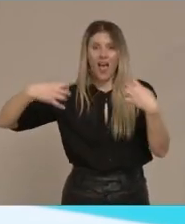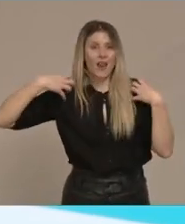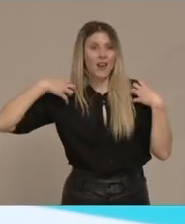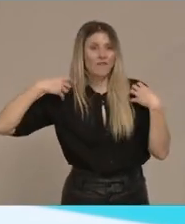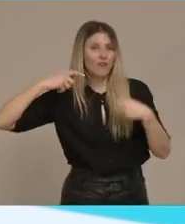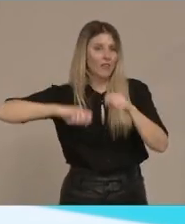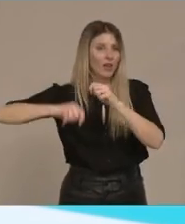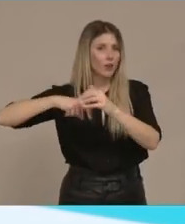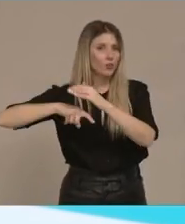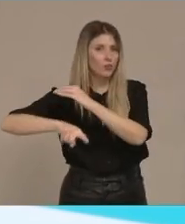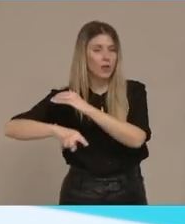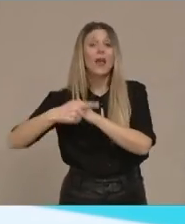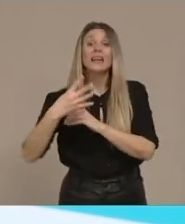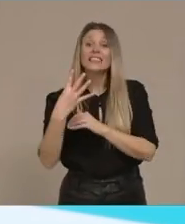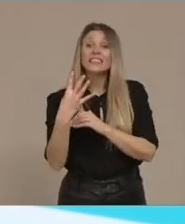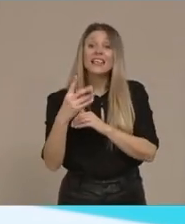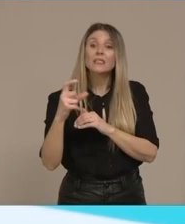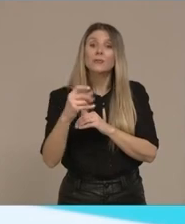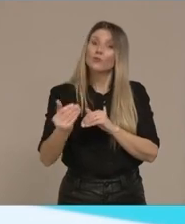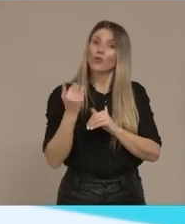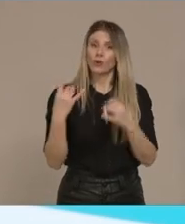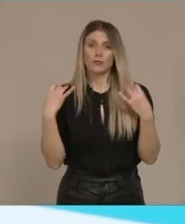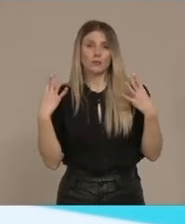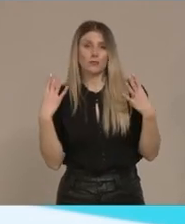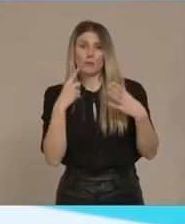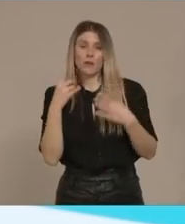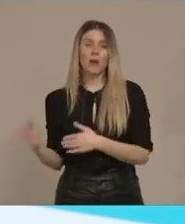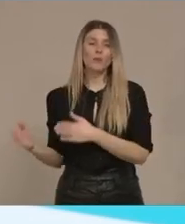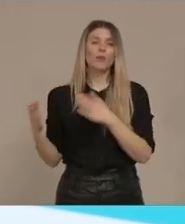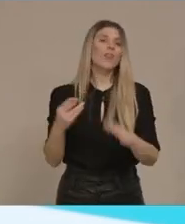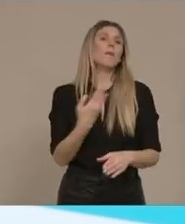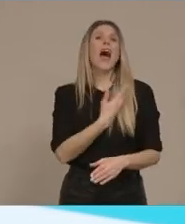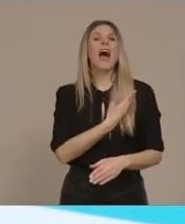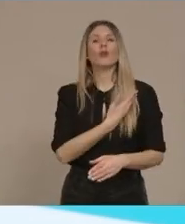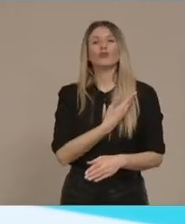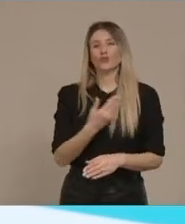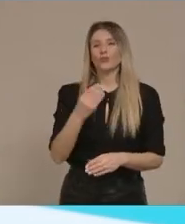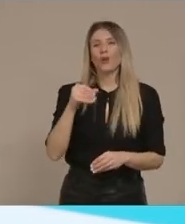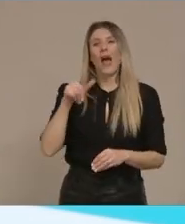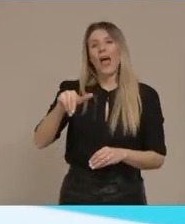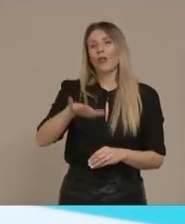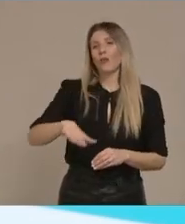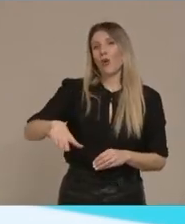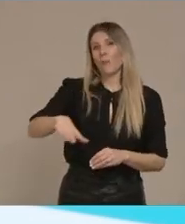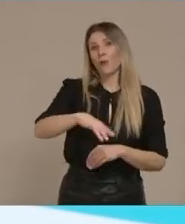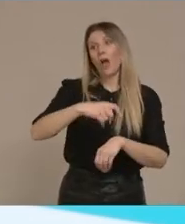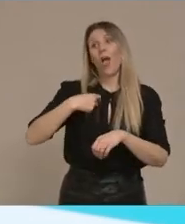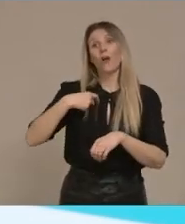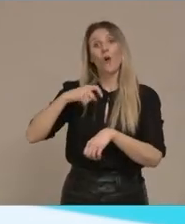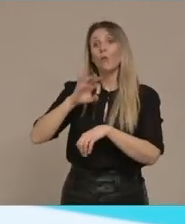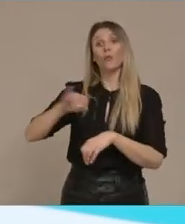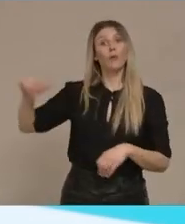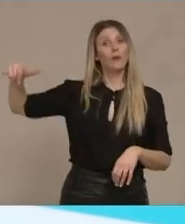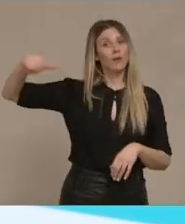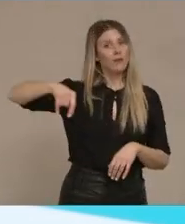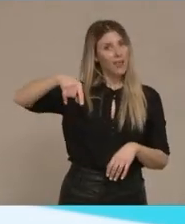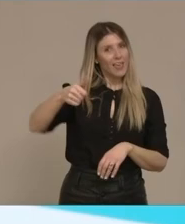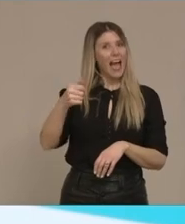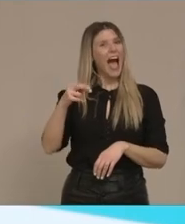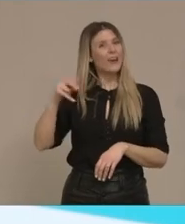σχεδιάζουμε Και βέβαια το αεροδρόμιο Από το οποίο θα προσδιώθηκα Από το οποίο και από το οποίο θα φύγω Το αεροδρόμιο θα είναι